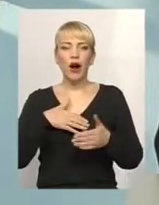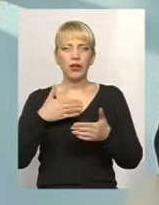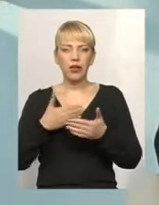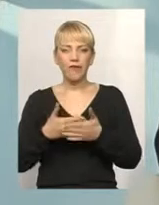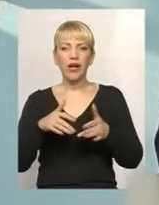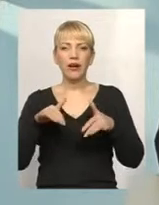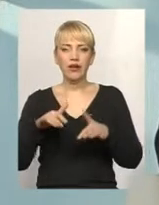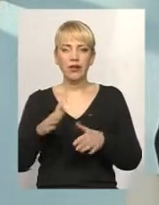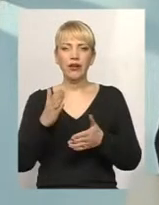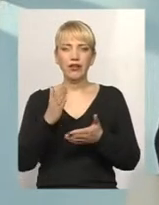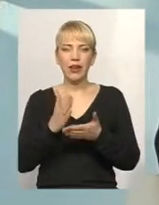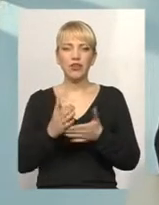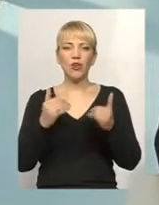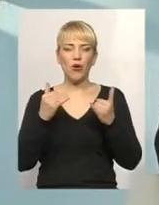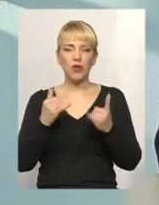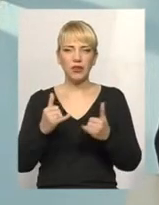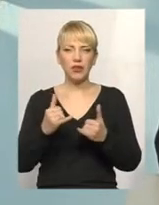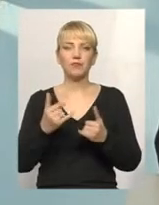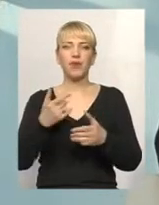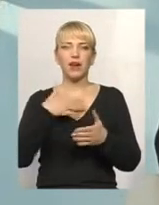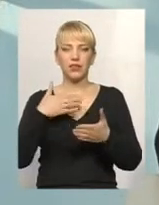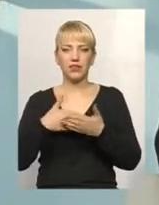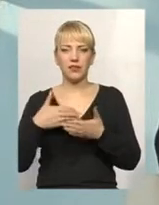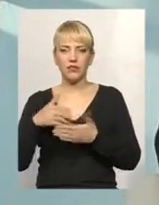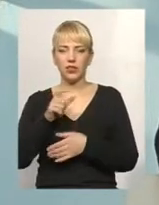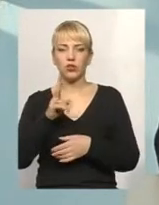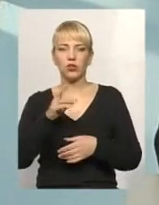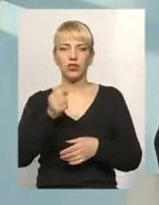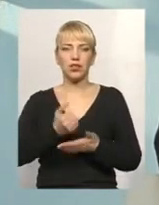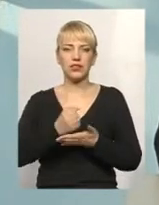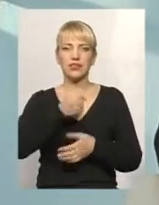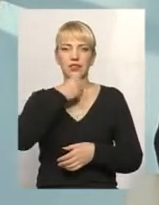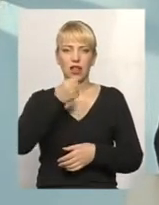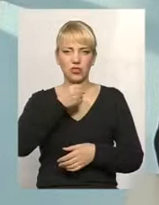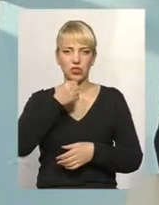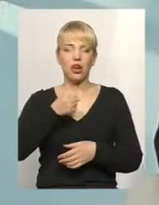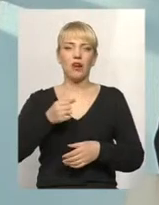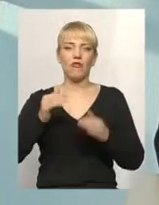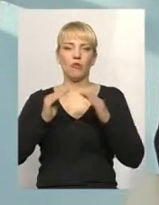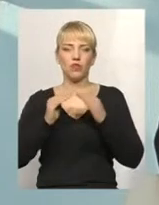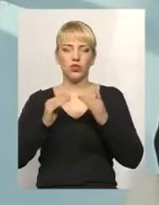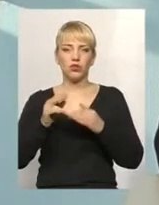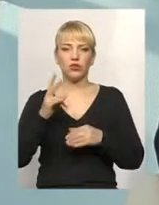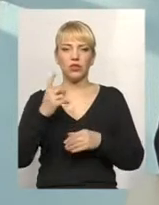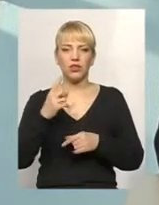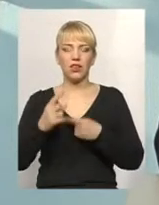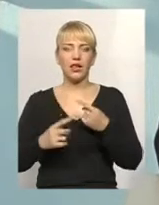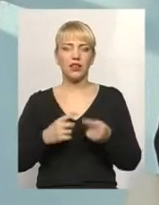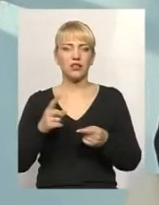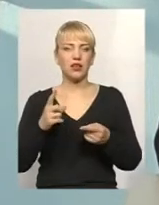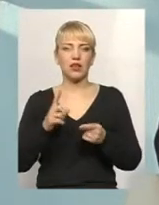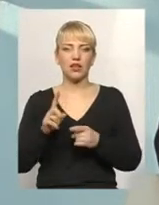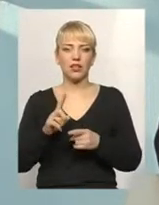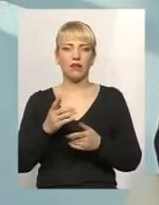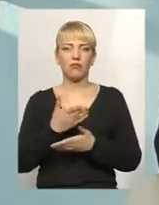Так, певно, є і сьогодні є активні діячі, є старші будинку. Єдиний наслідок, який ми маємо, це